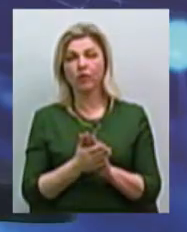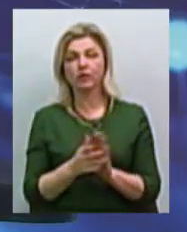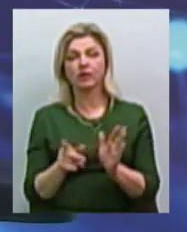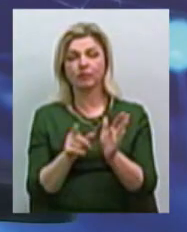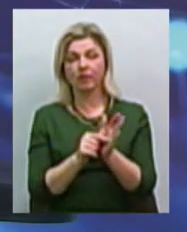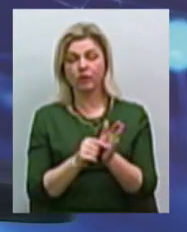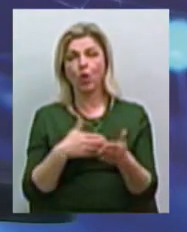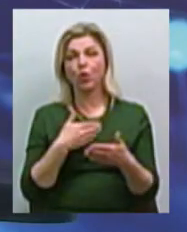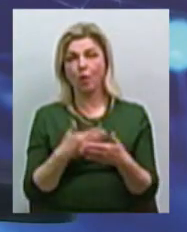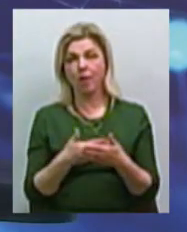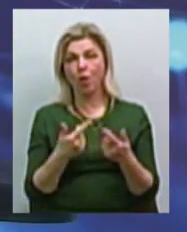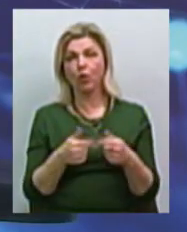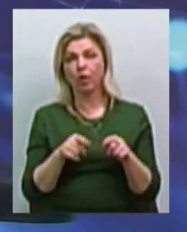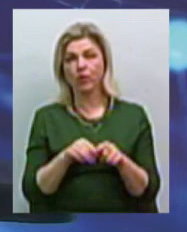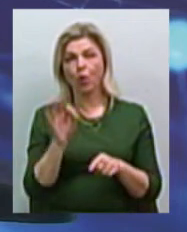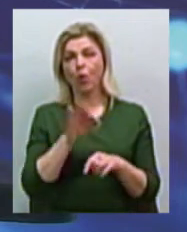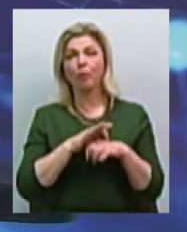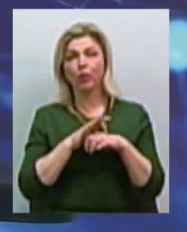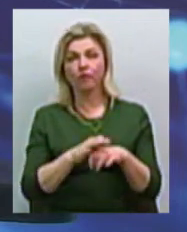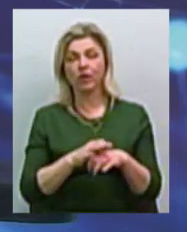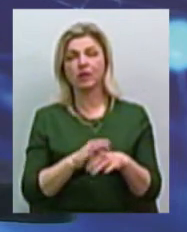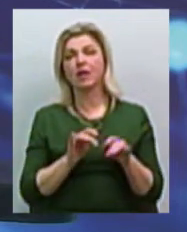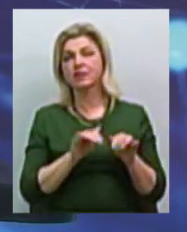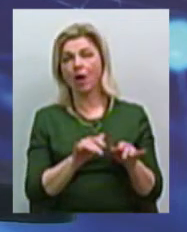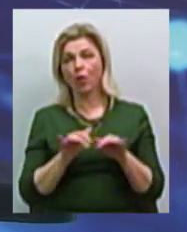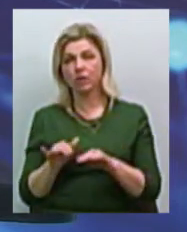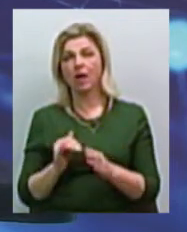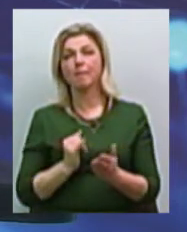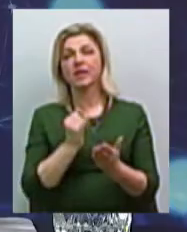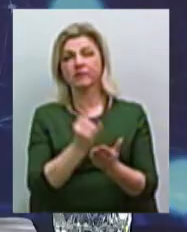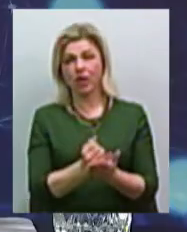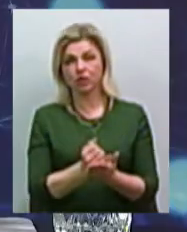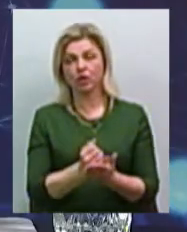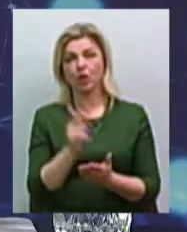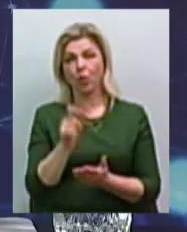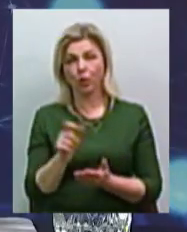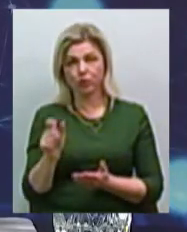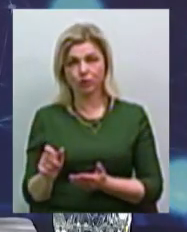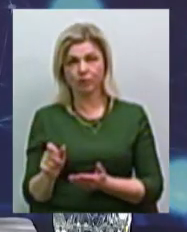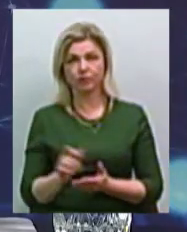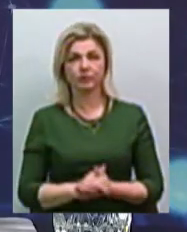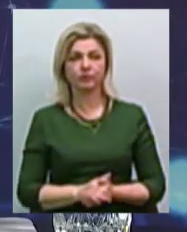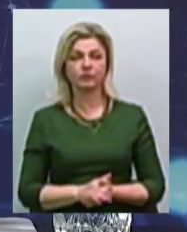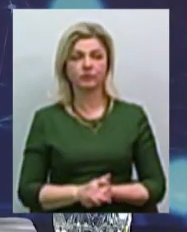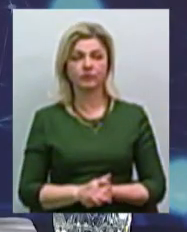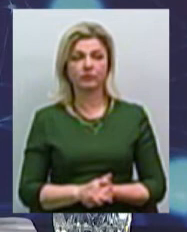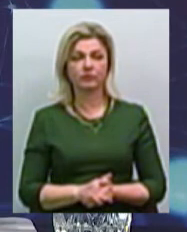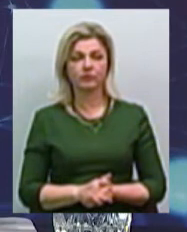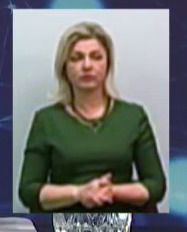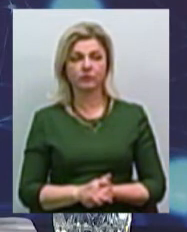громадською організацією про проведення певних заходів, які присвячені особам, які послали наш